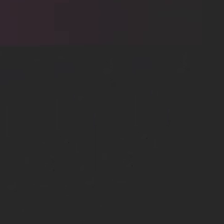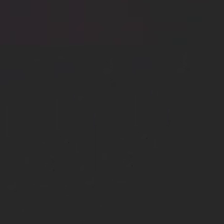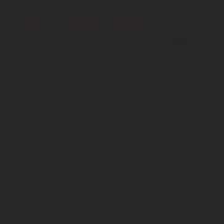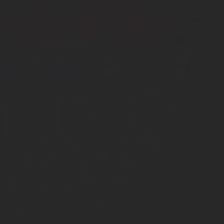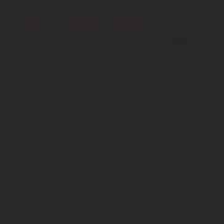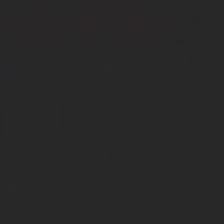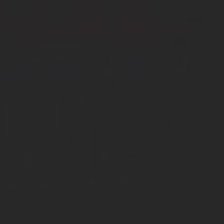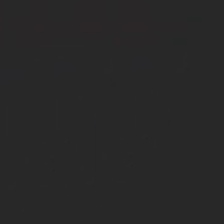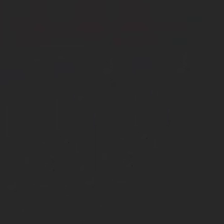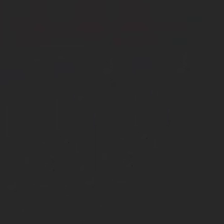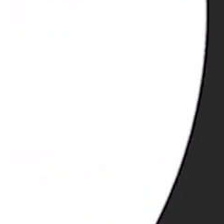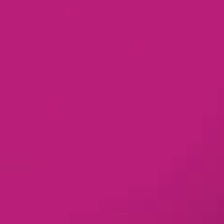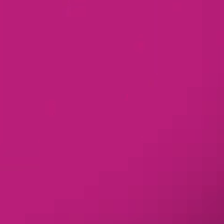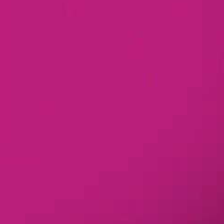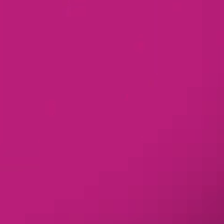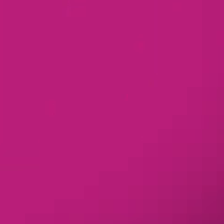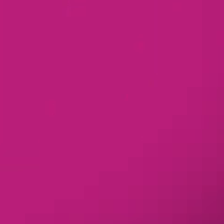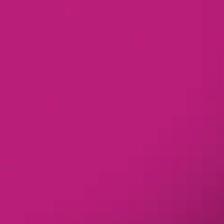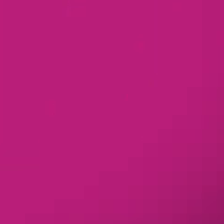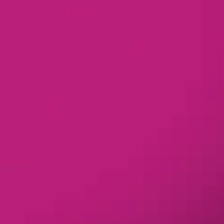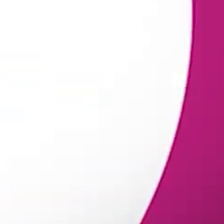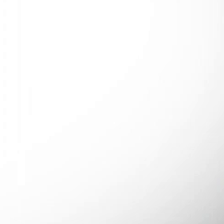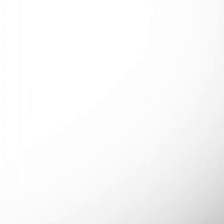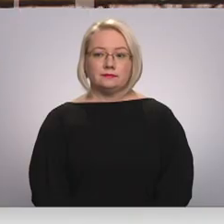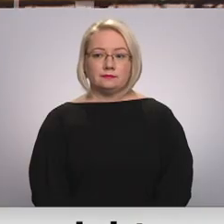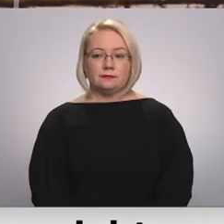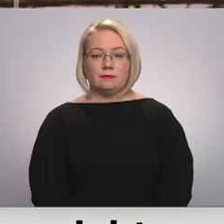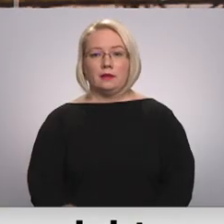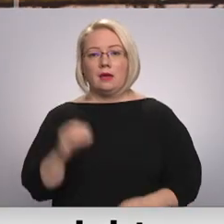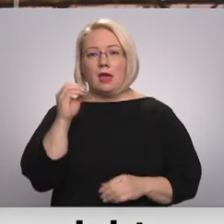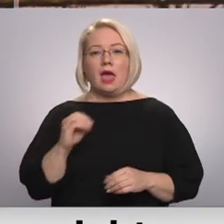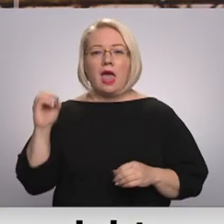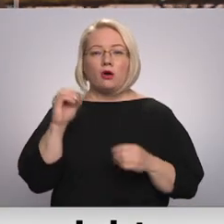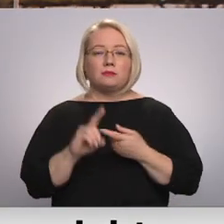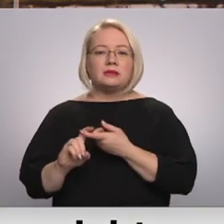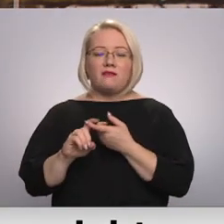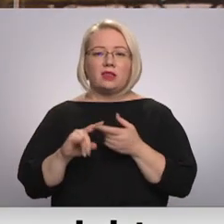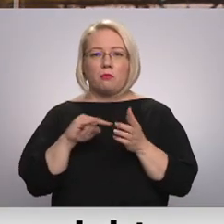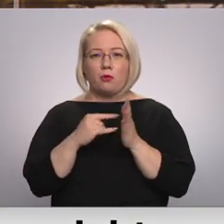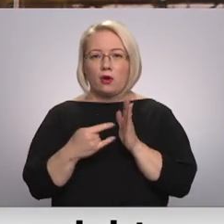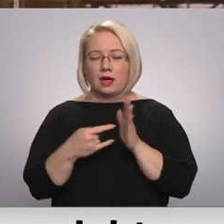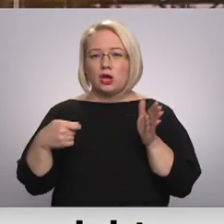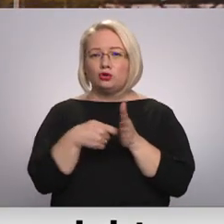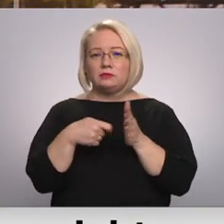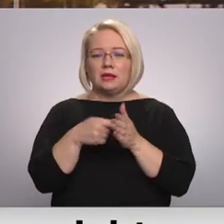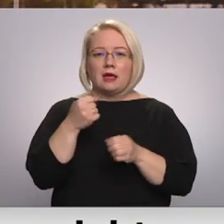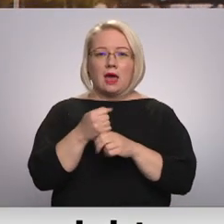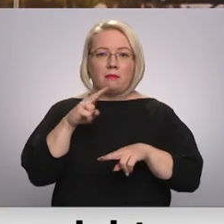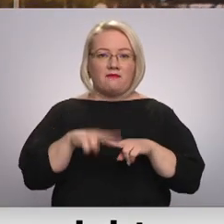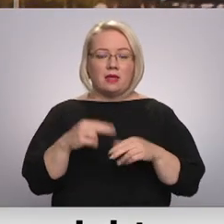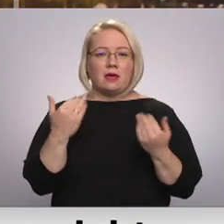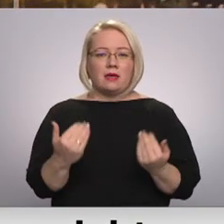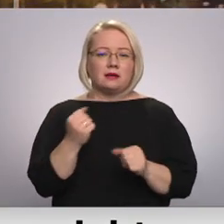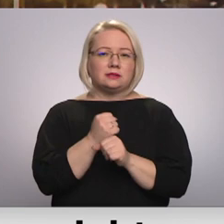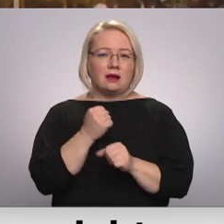Re! Viss ēters ir te! Eiropas Savienības projekta subsidētajās darba vietās pašreiz strādā